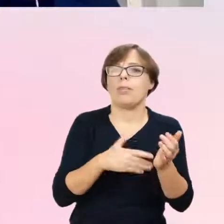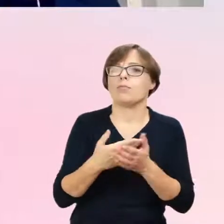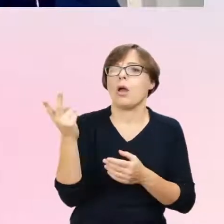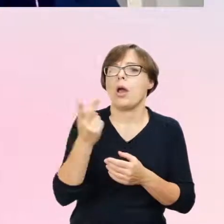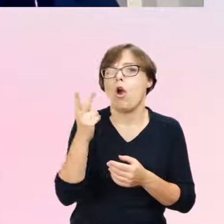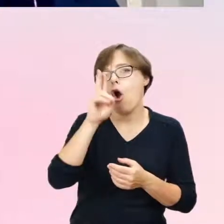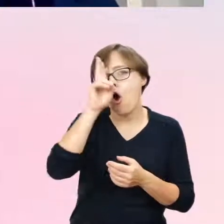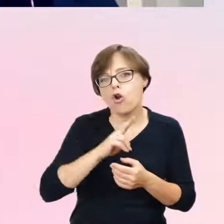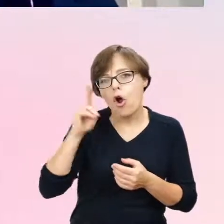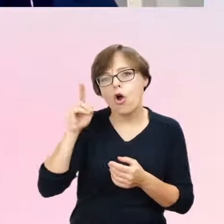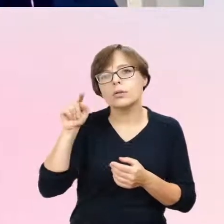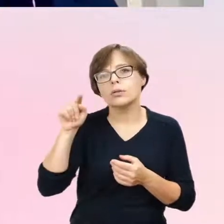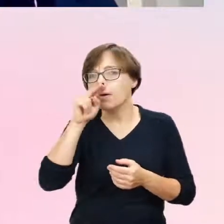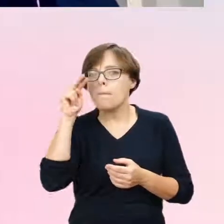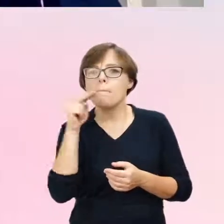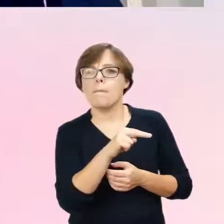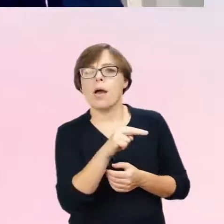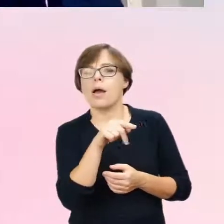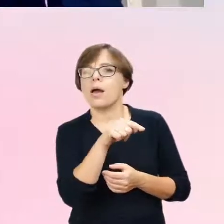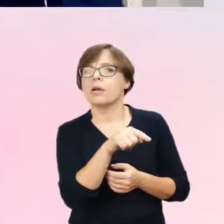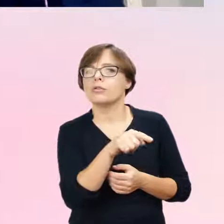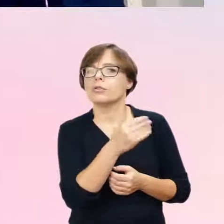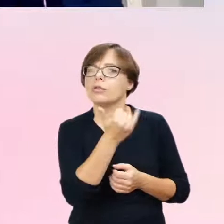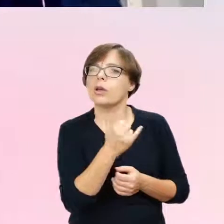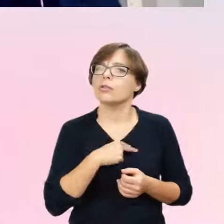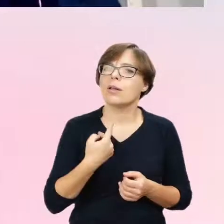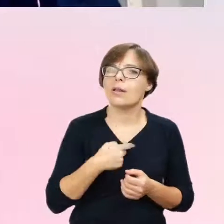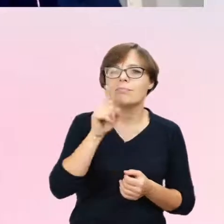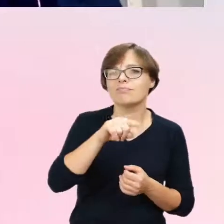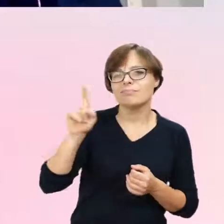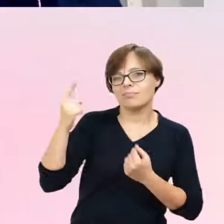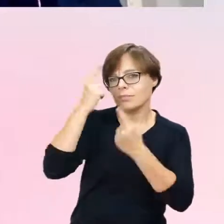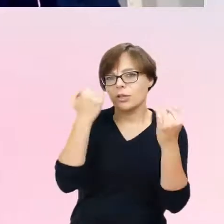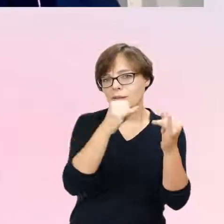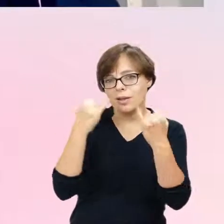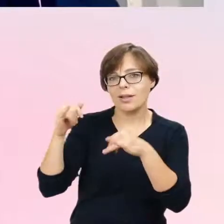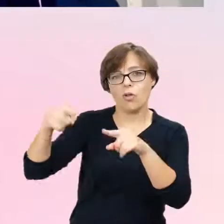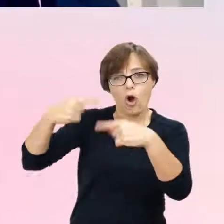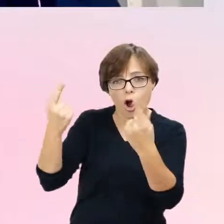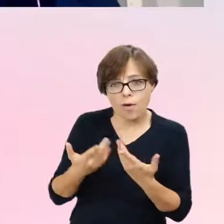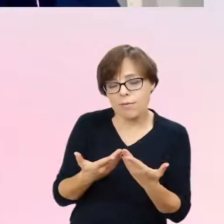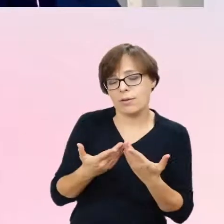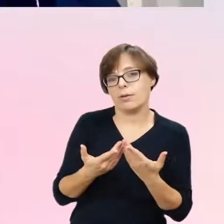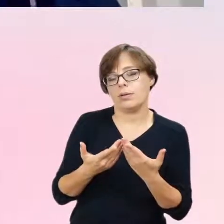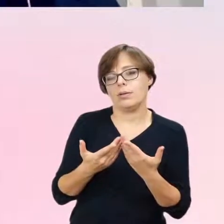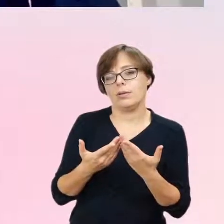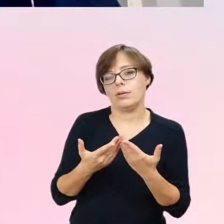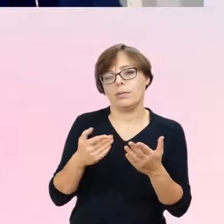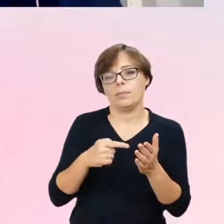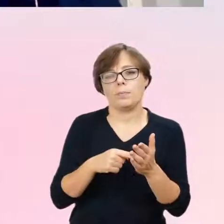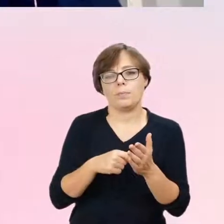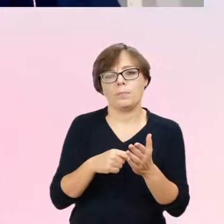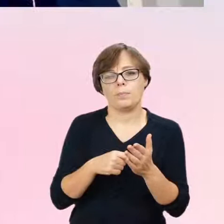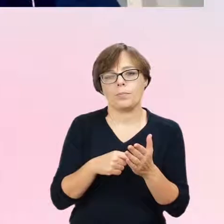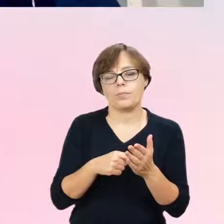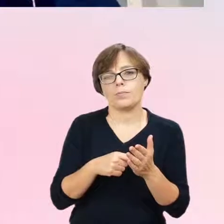różne spojrzenia na temat tego, co w jaki sposób dziecko może, jakie postępowanie